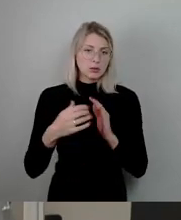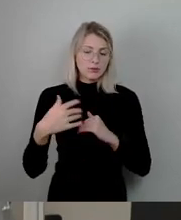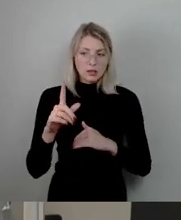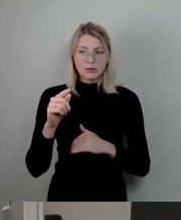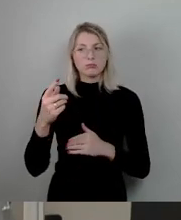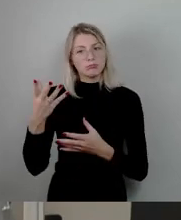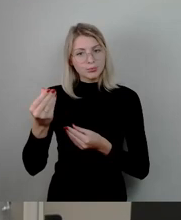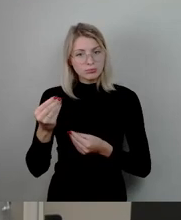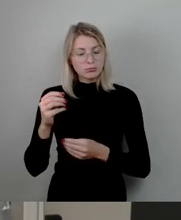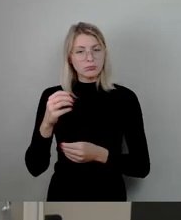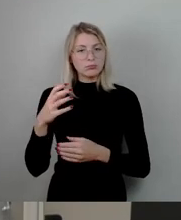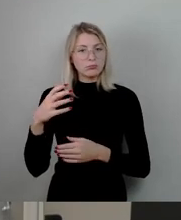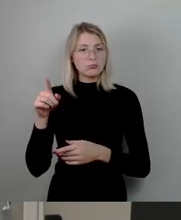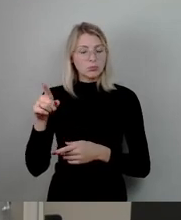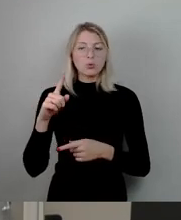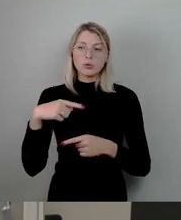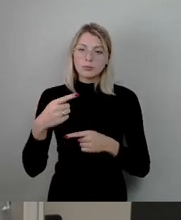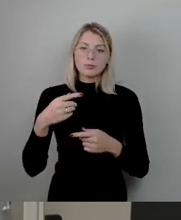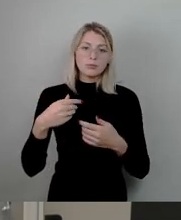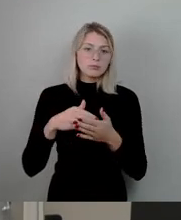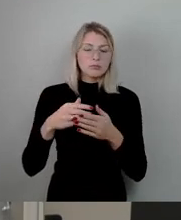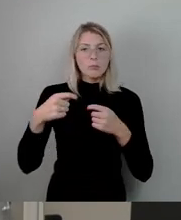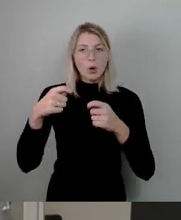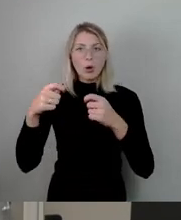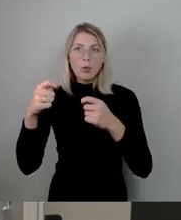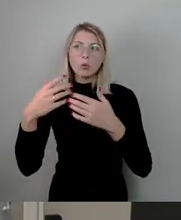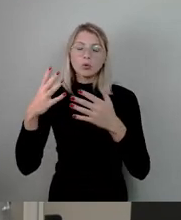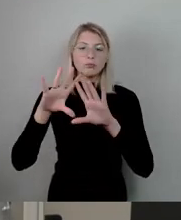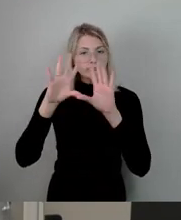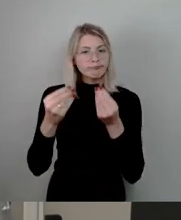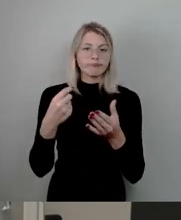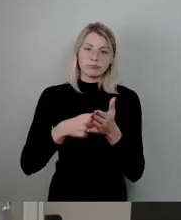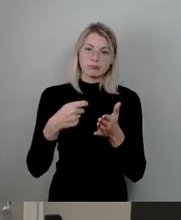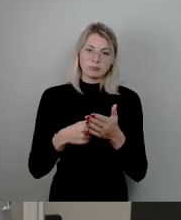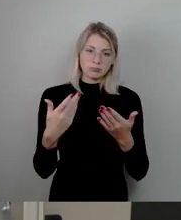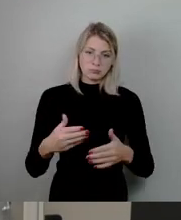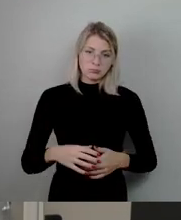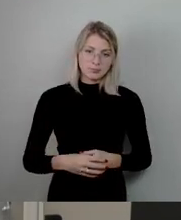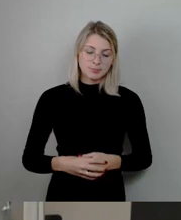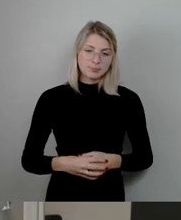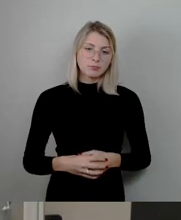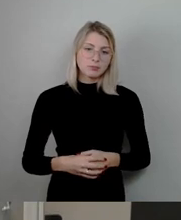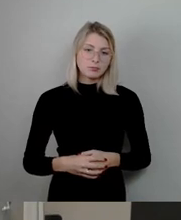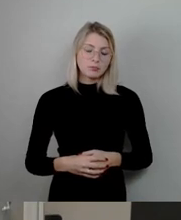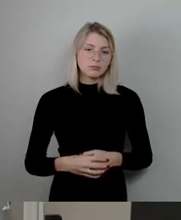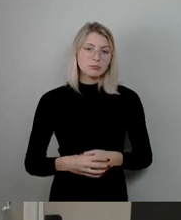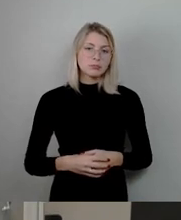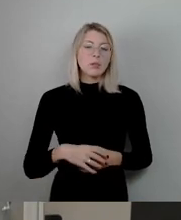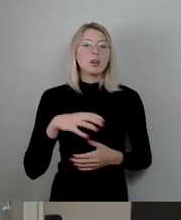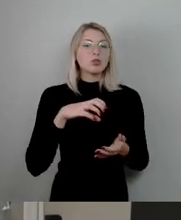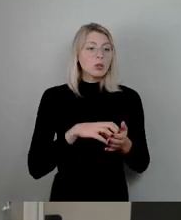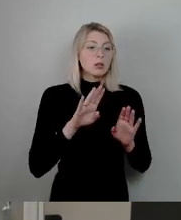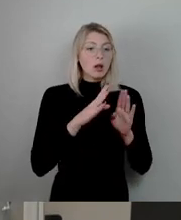dieser jetzt in der jetzigen Form dann dastehenden Erlebnisbades. Die Stadt hat dann mit dem Eigentümer eine Vereinbarung